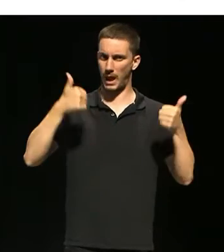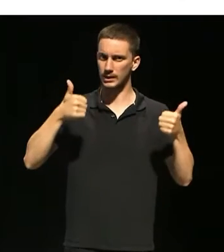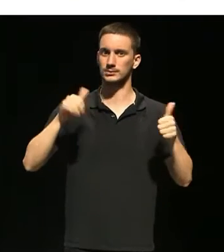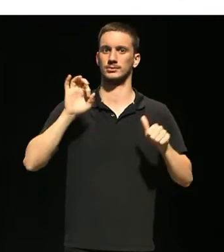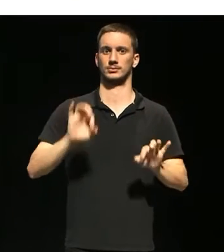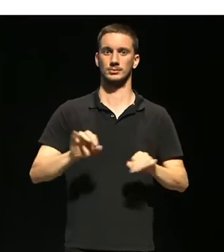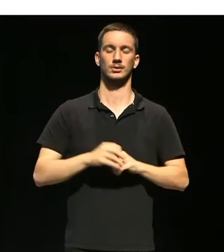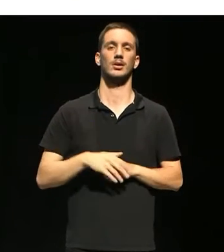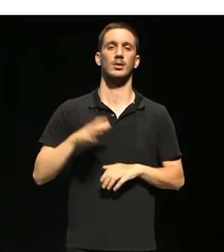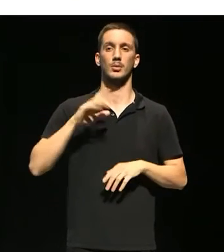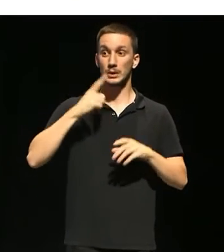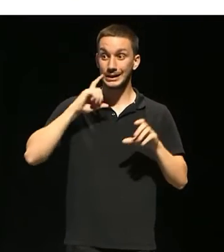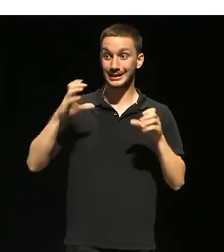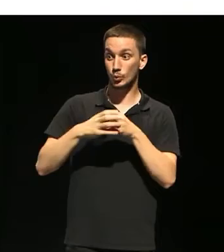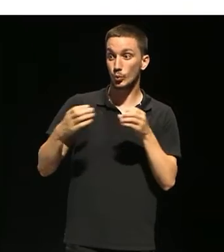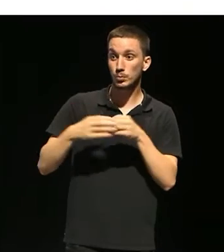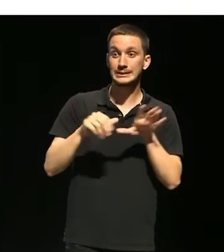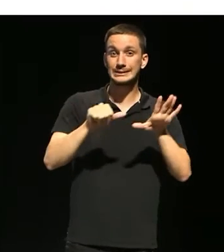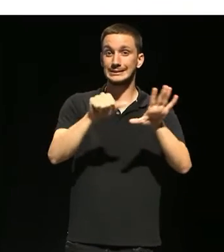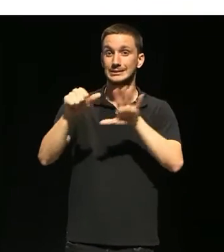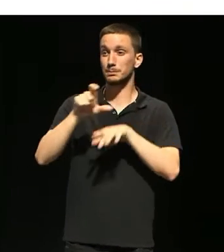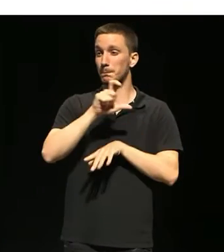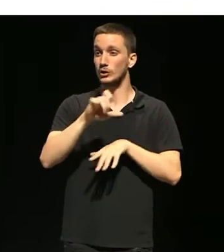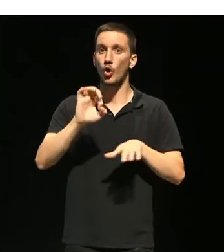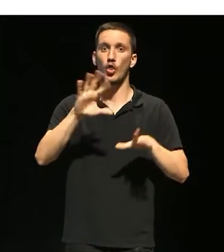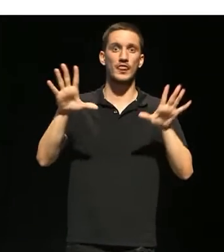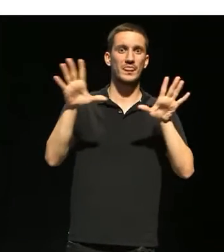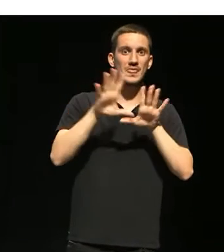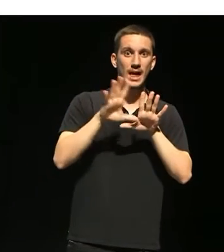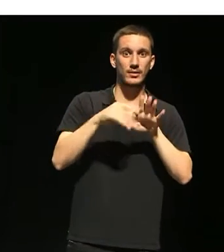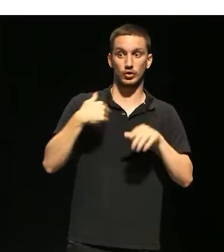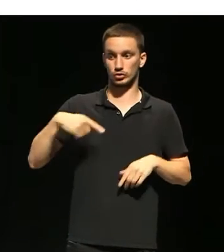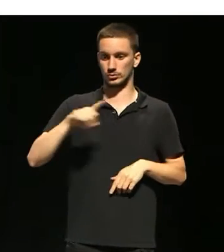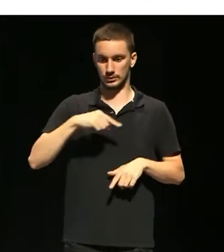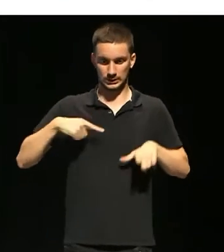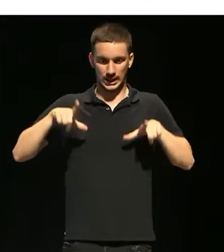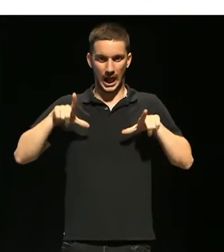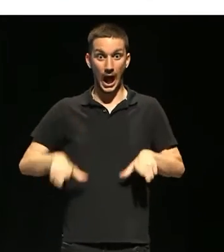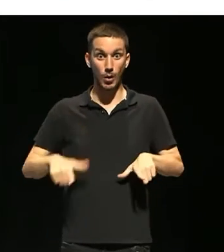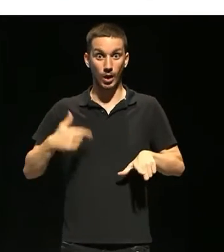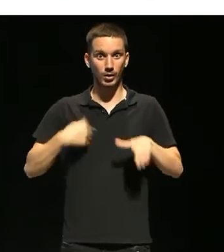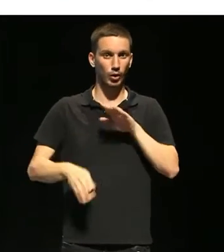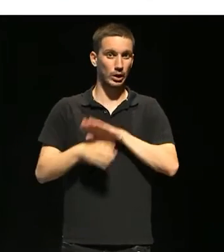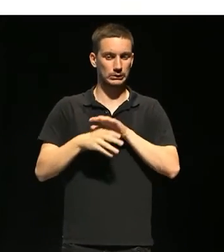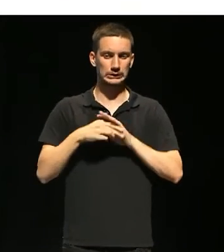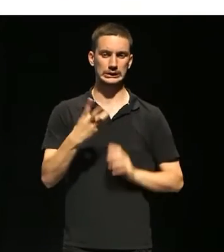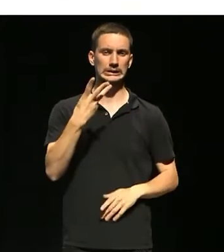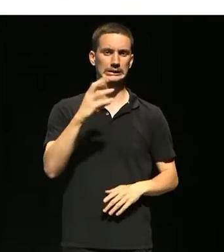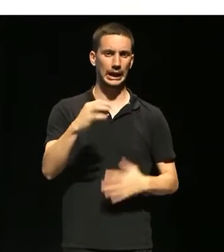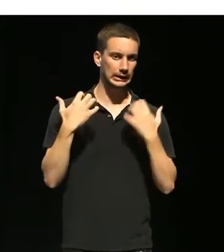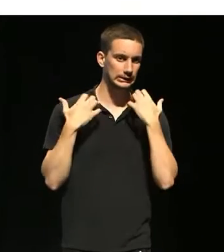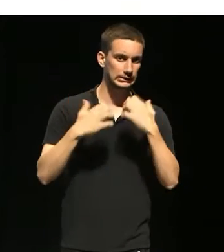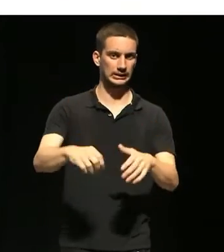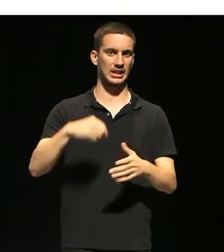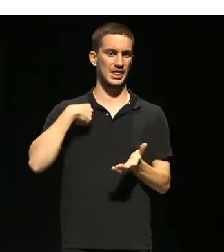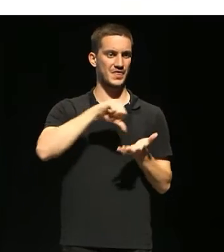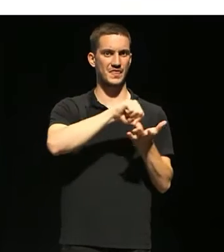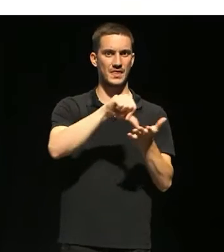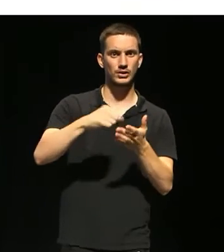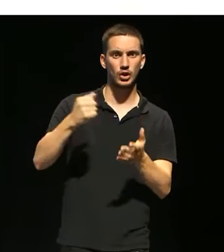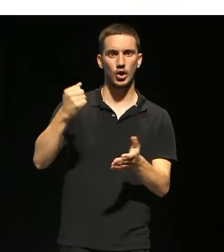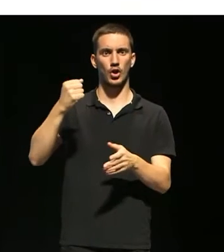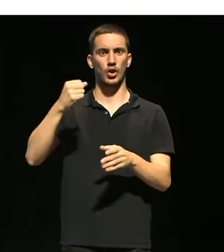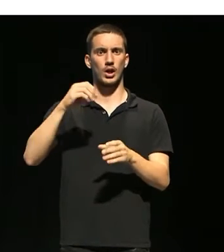es podia reunir només en grups de sis persones o de deu, nosaltres estàvem a l'aula amb 30 persones, a les classes i als centres educatius.